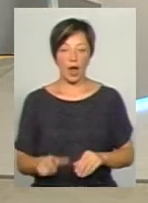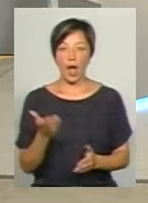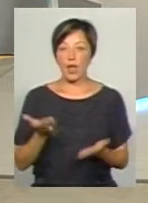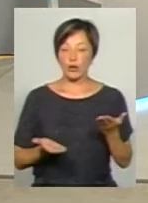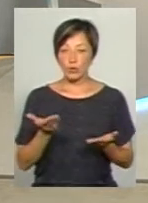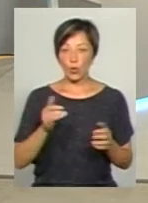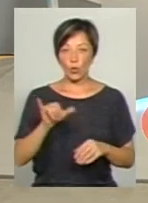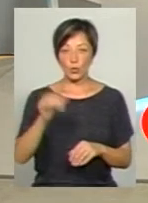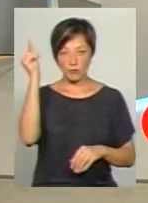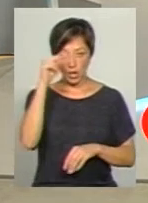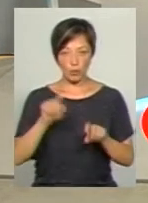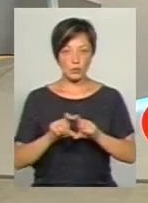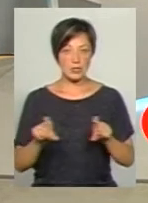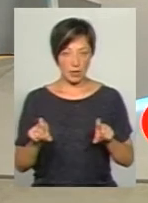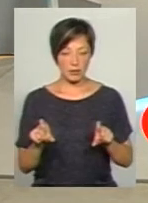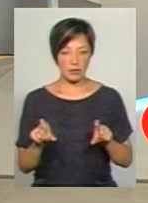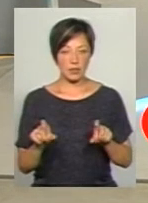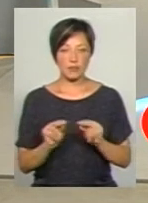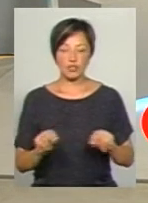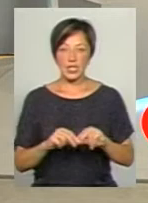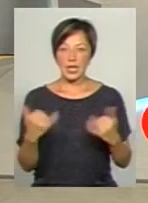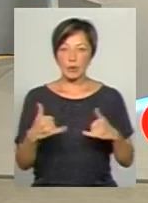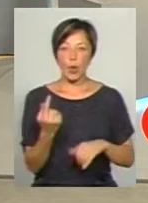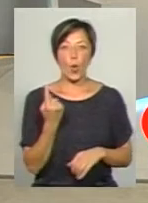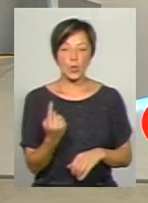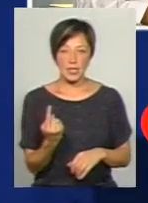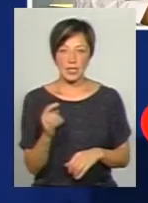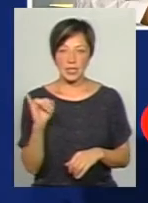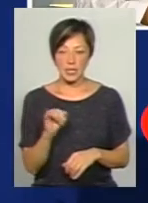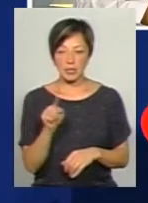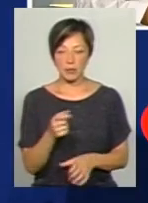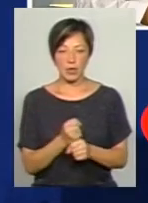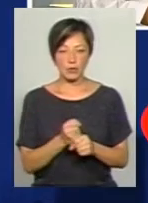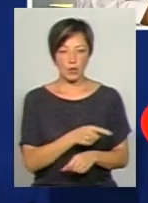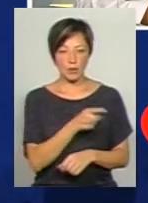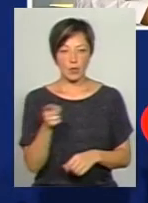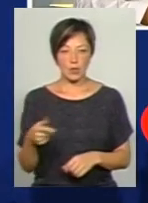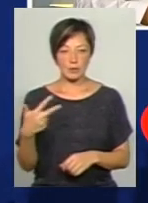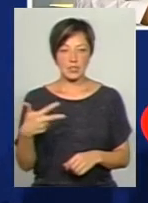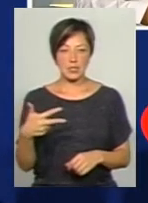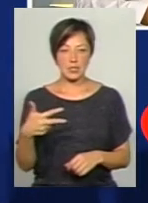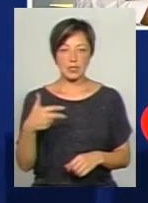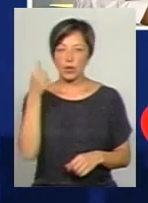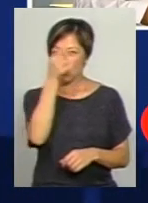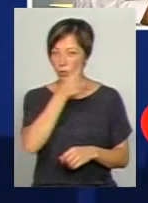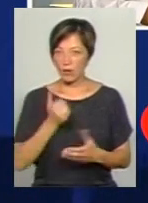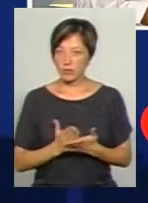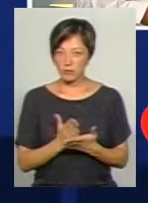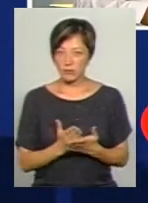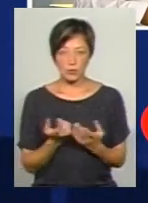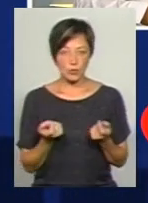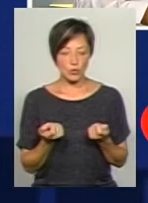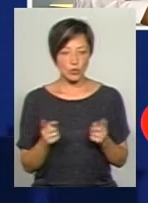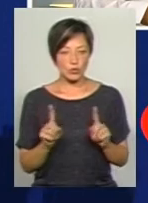якщо у навчальному закладі вчитель хімії один, і він там працює протягом 30 років. Ну, напевно, щось